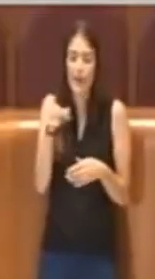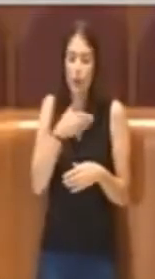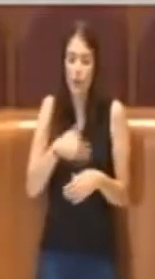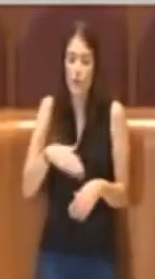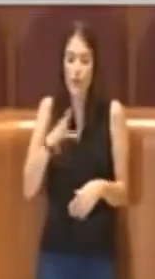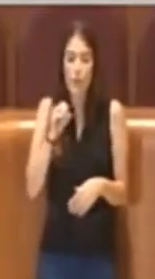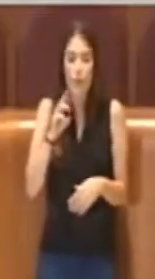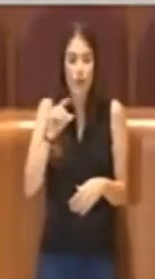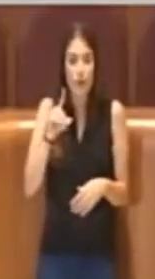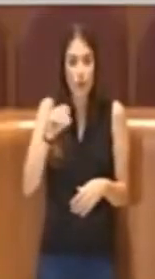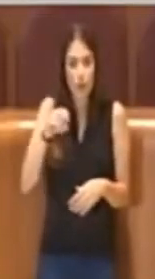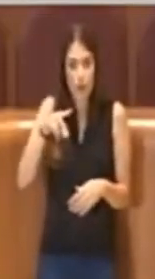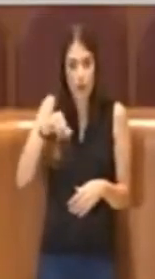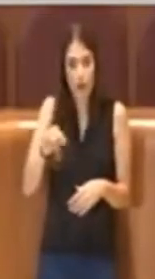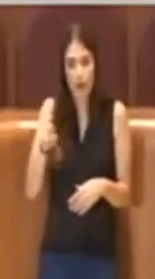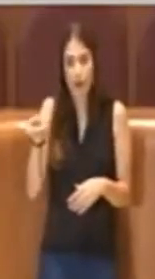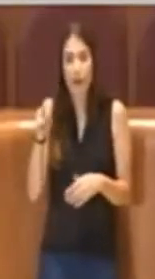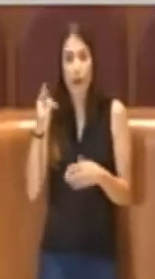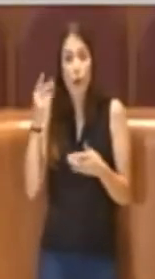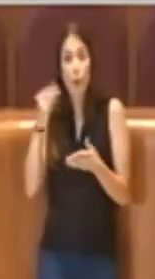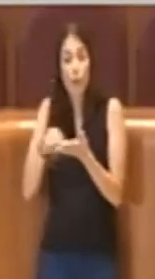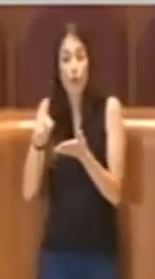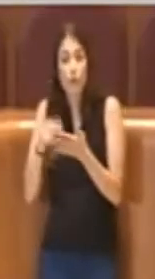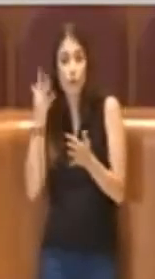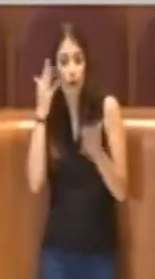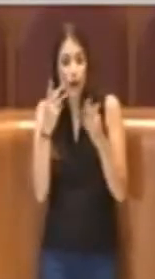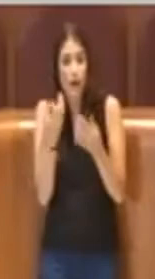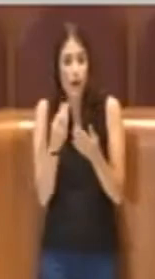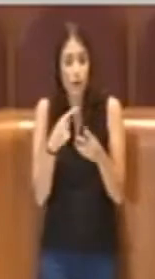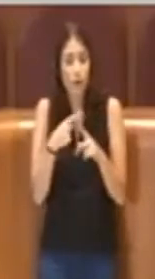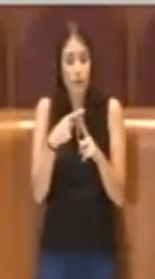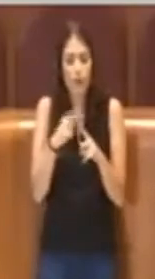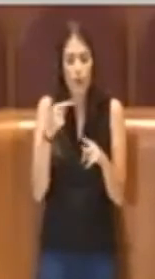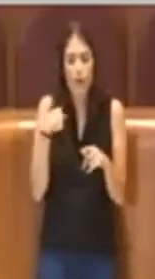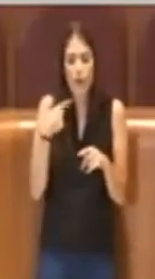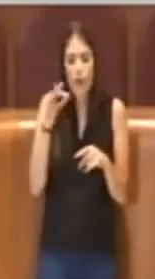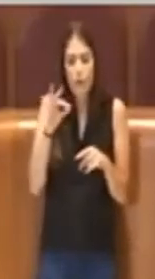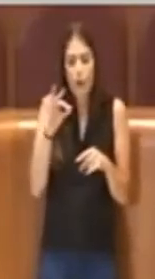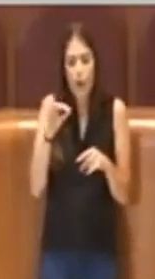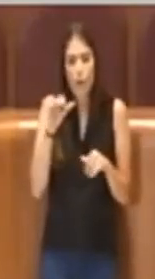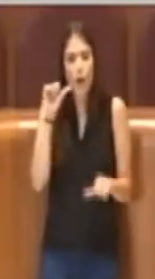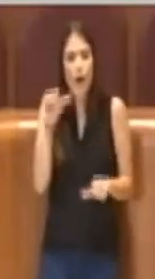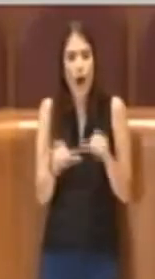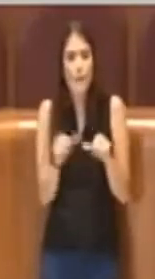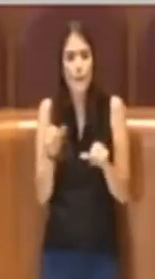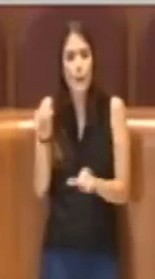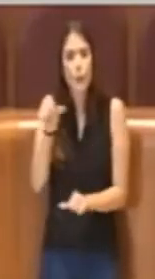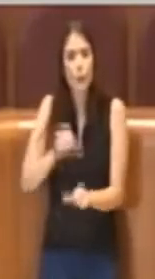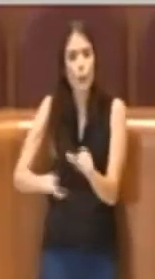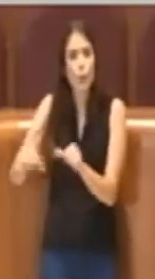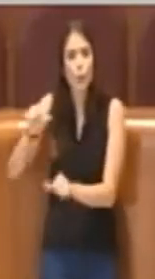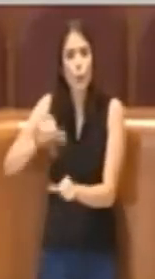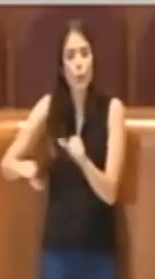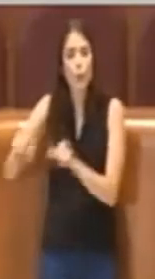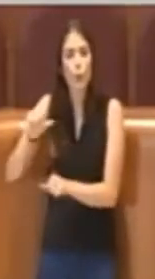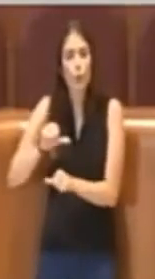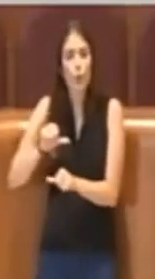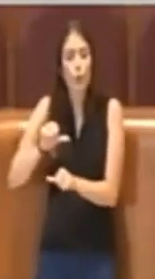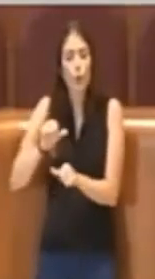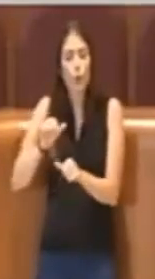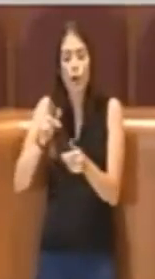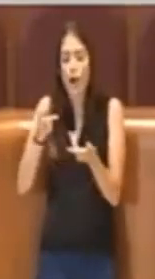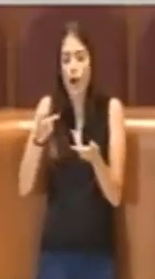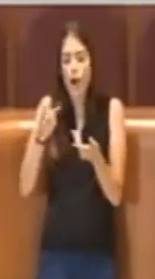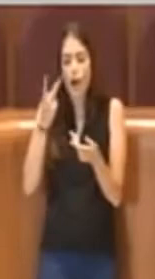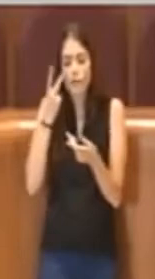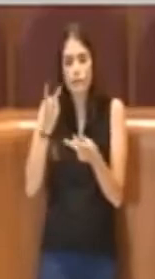uffici, quando va a smantellare tutta una parte del regolamento che parla dei cambi turno praticamente, perché togliendo il fatto